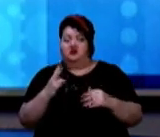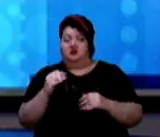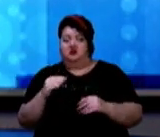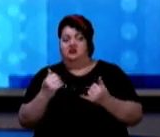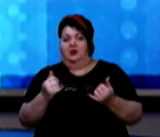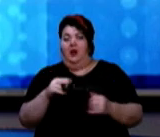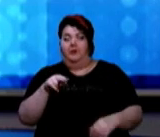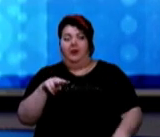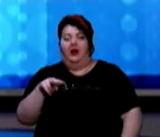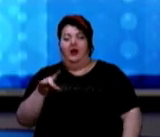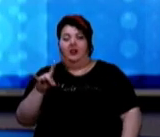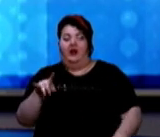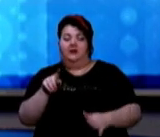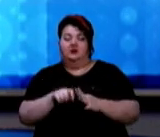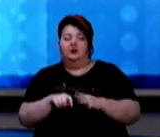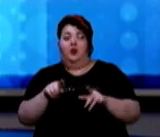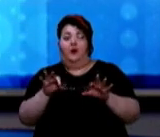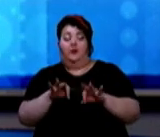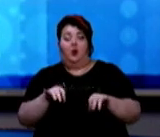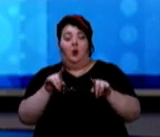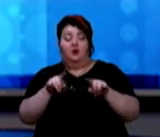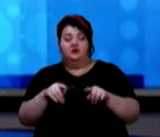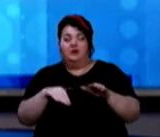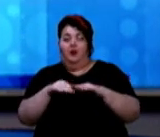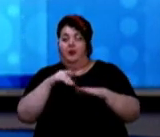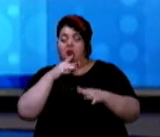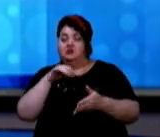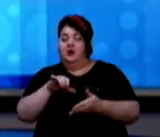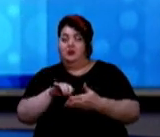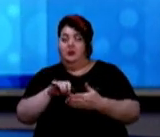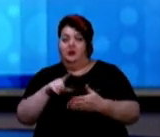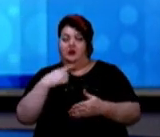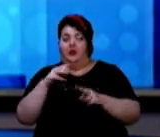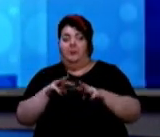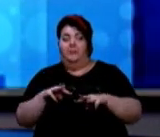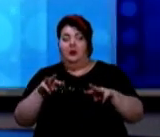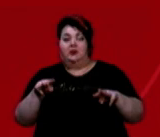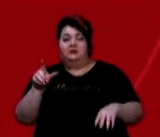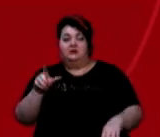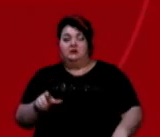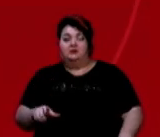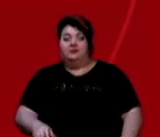При це під час брифінгу у МОЗ заявив міністр охорони здоров'я України Максим Степанов. Давайте послухаємо.